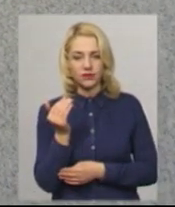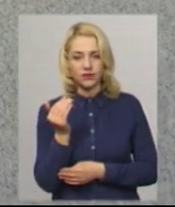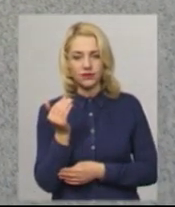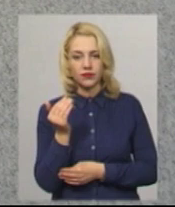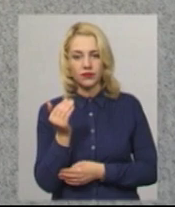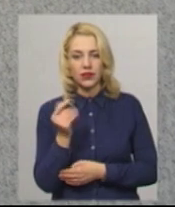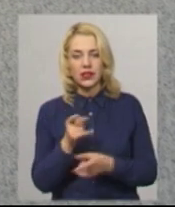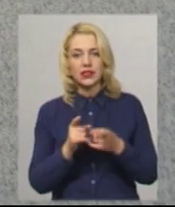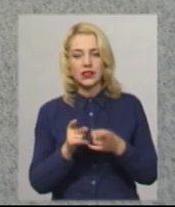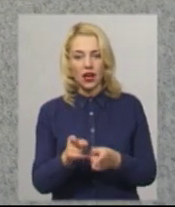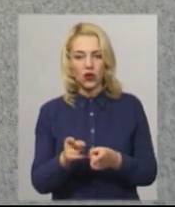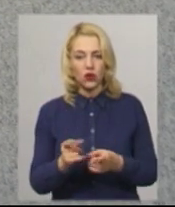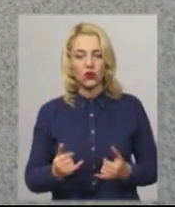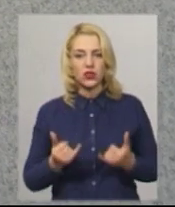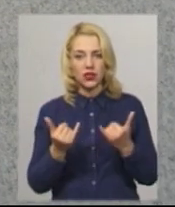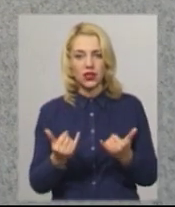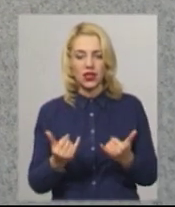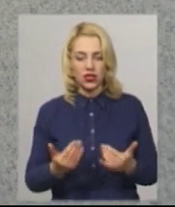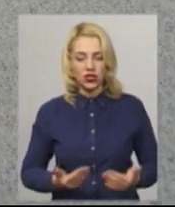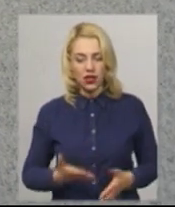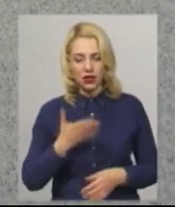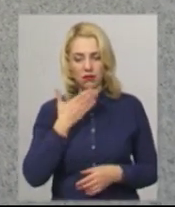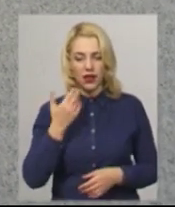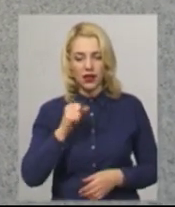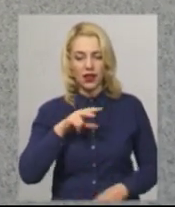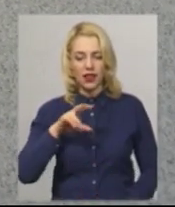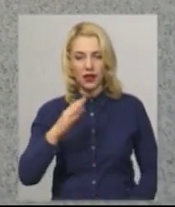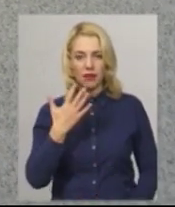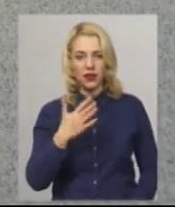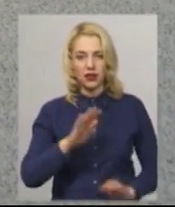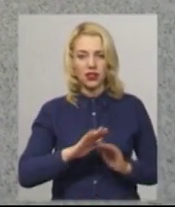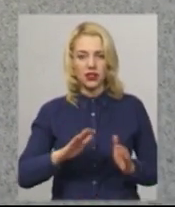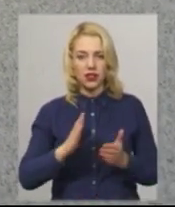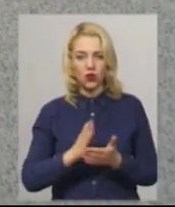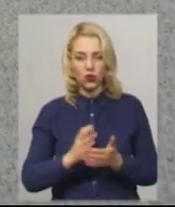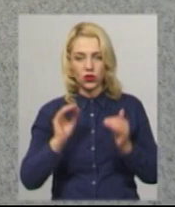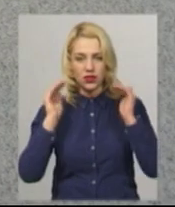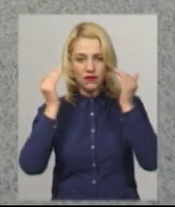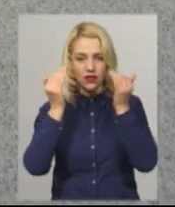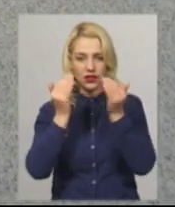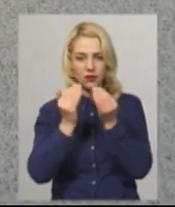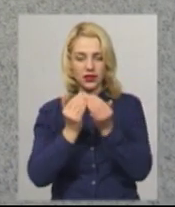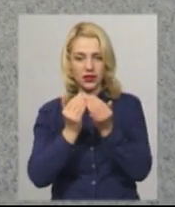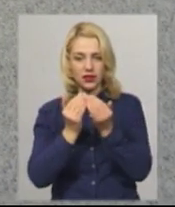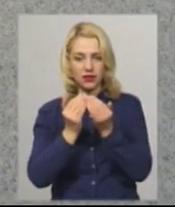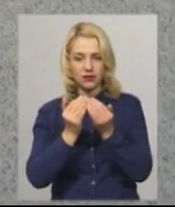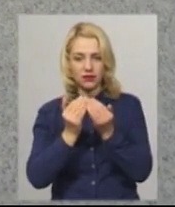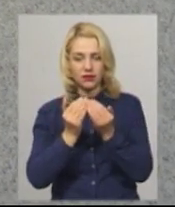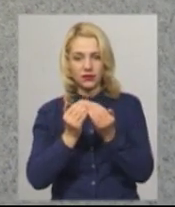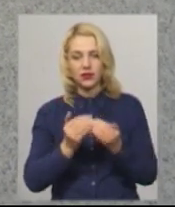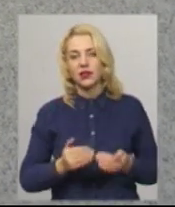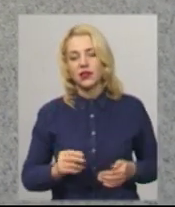Загрози для життя немає, але 5 діток знаходиться ще в відділенні інтенсивної терапії,